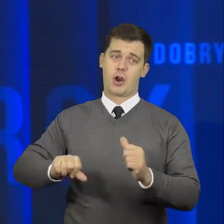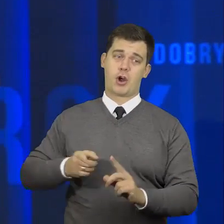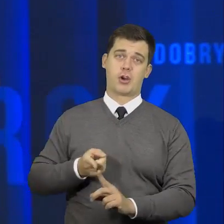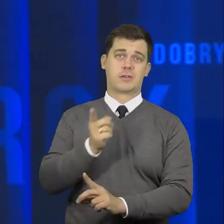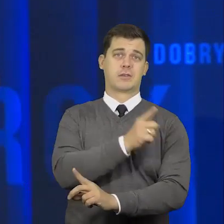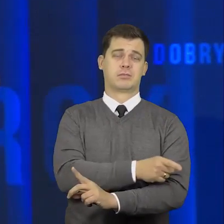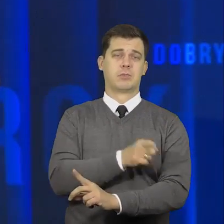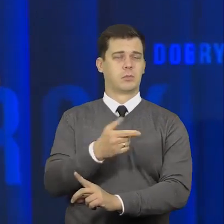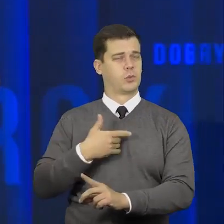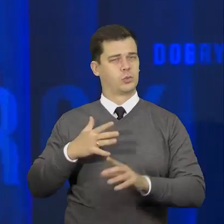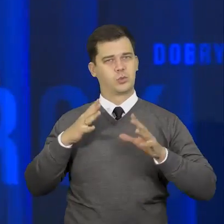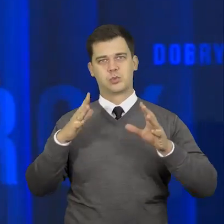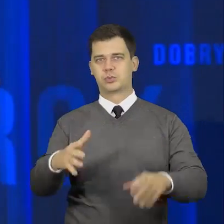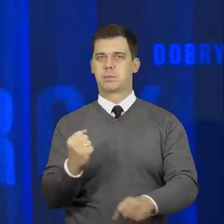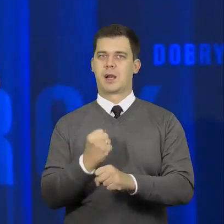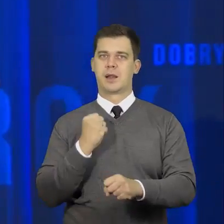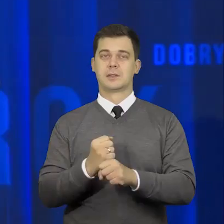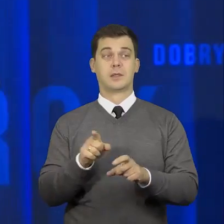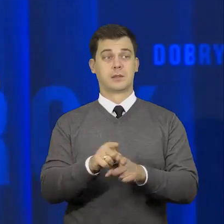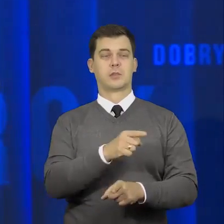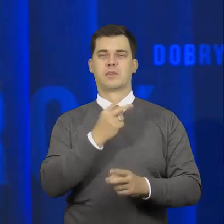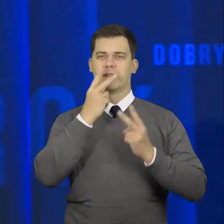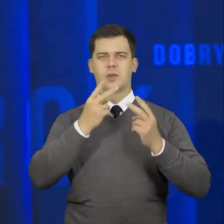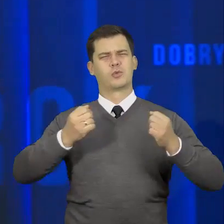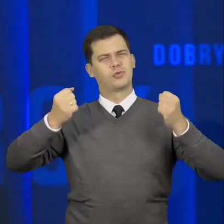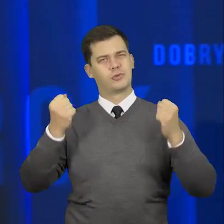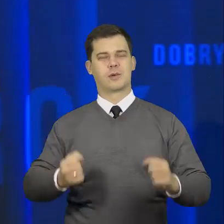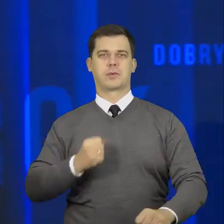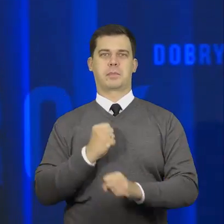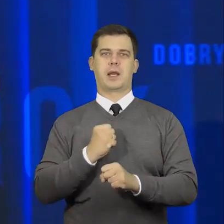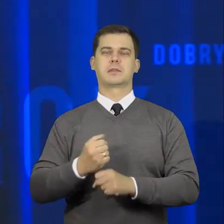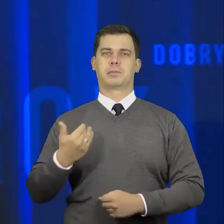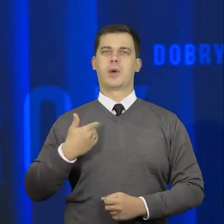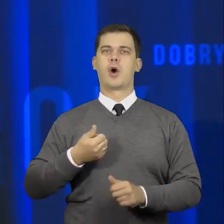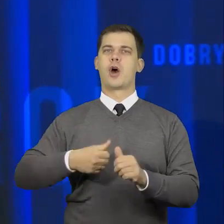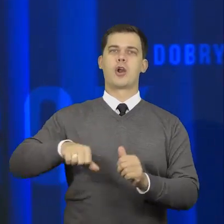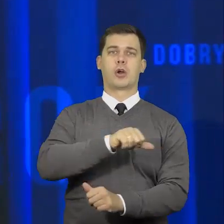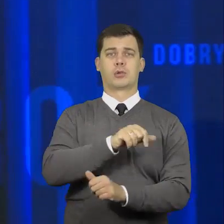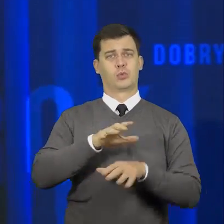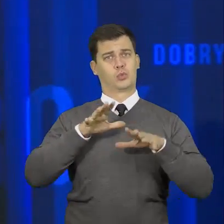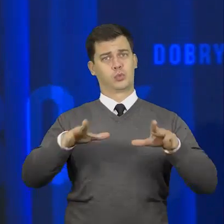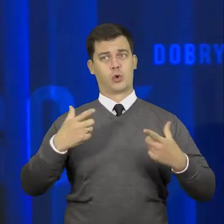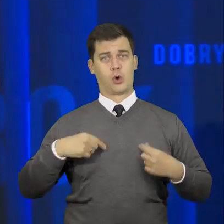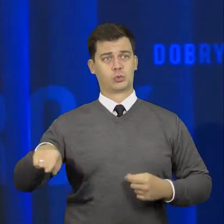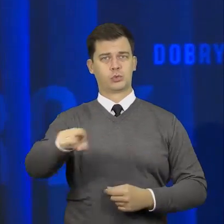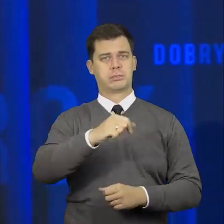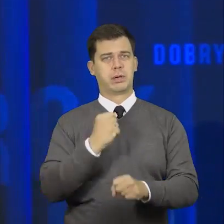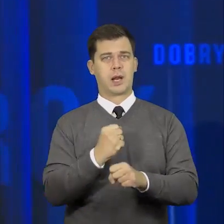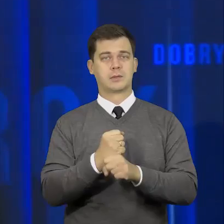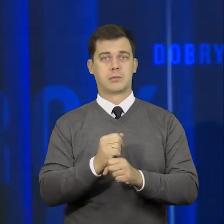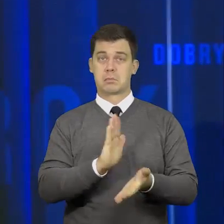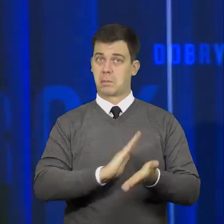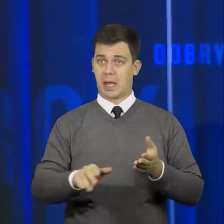naprawdę bardzo intensywny i okupiony ciężką pracą rok dla bardzo wielu osób.